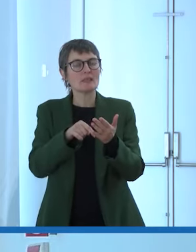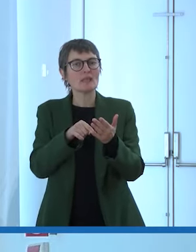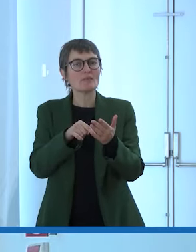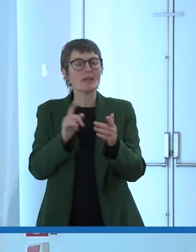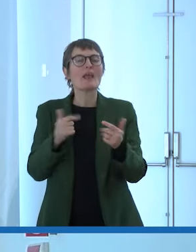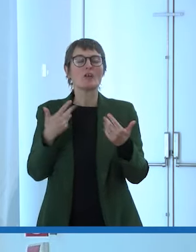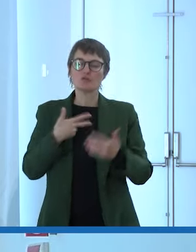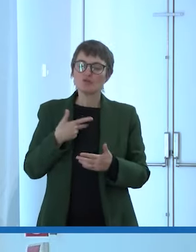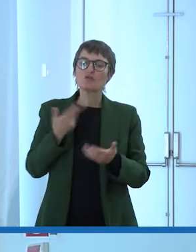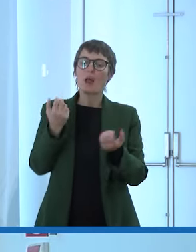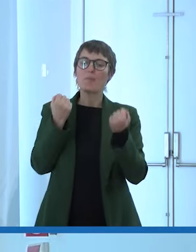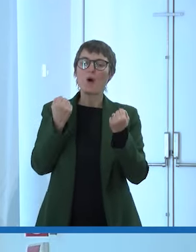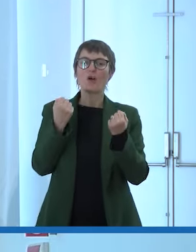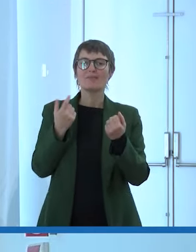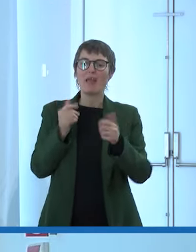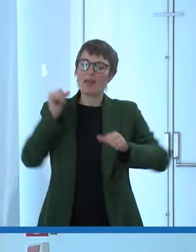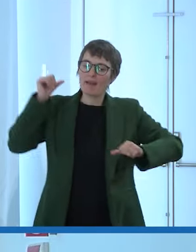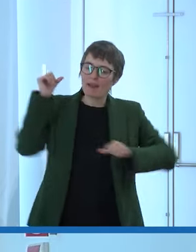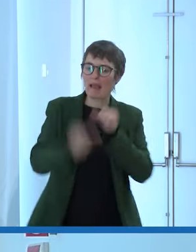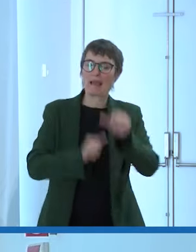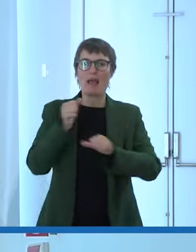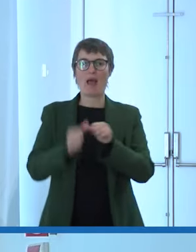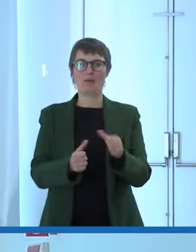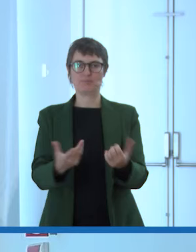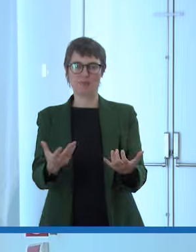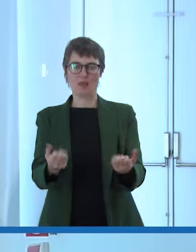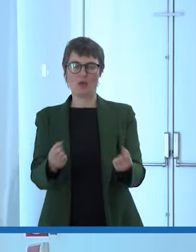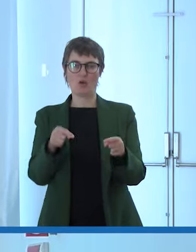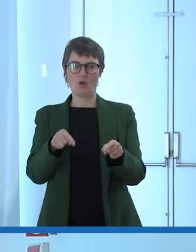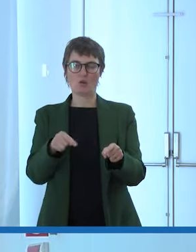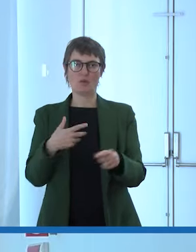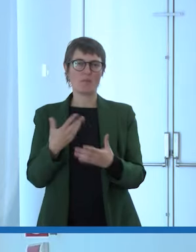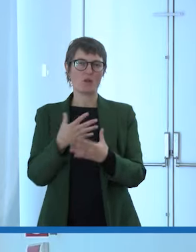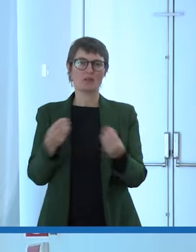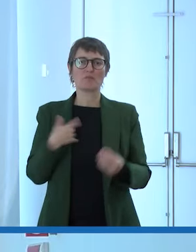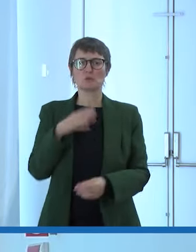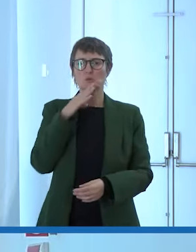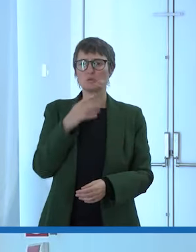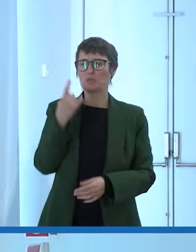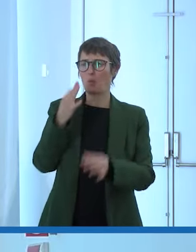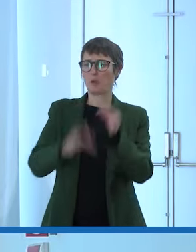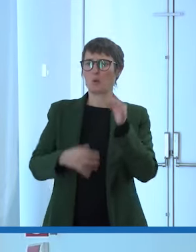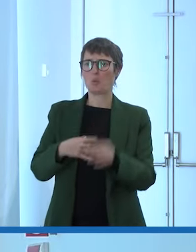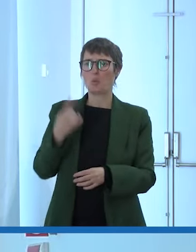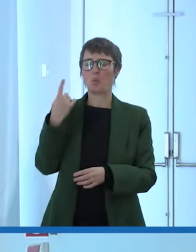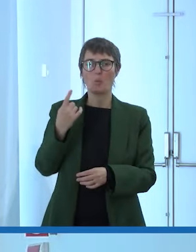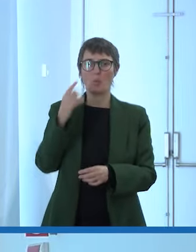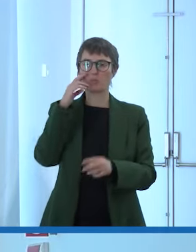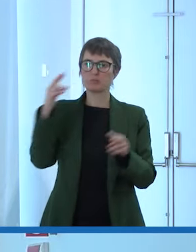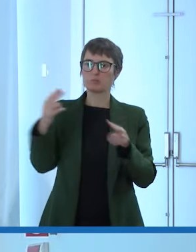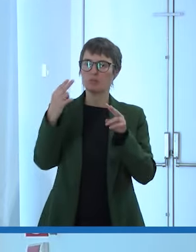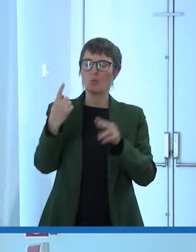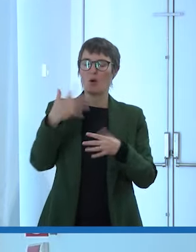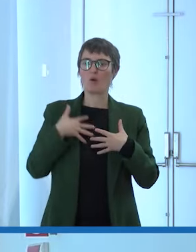delle cose a volte basta un minuto basta uno sguardo basta un respiro e davvero tutto può cambiare